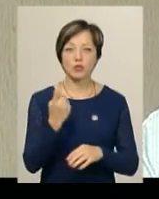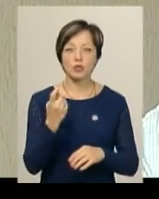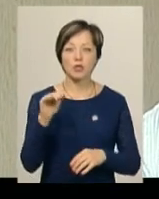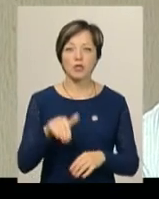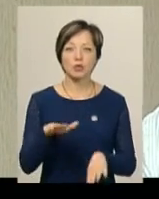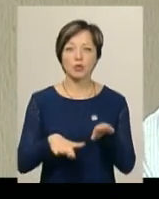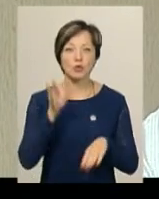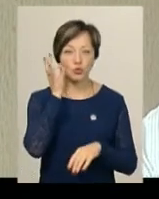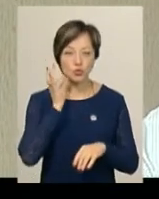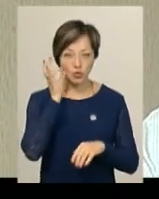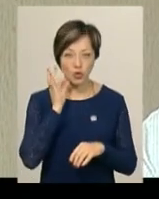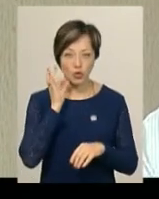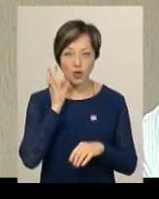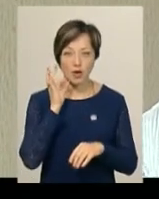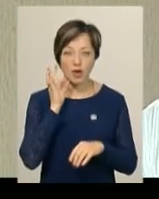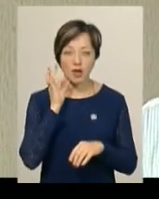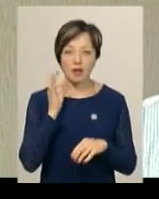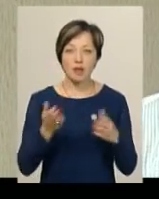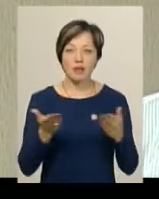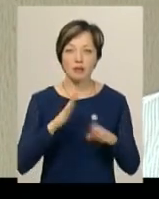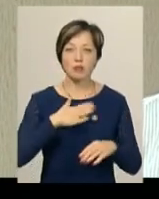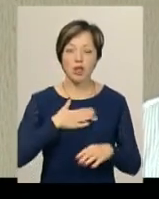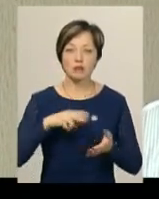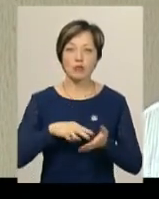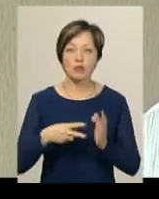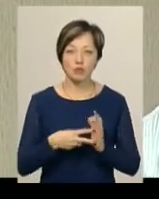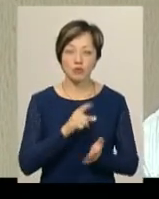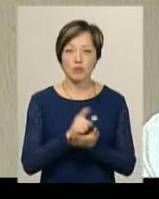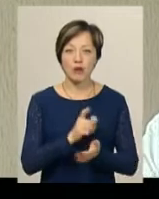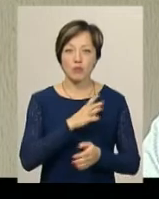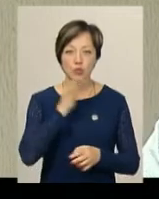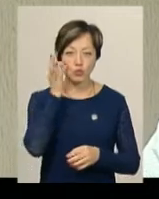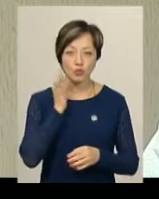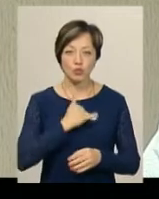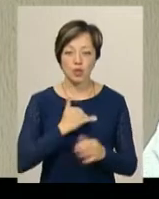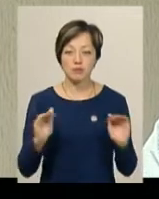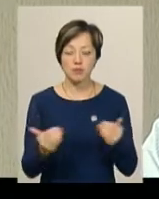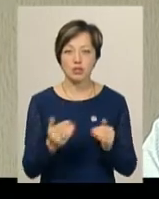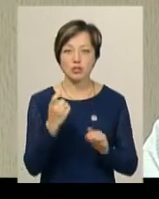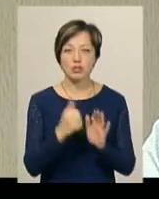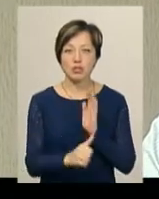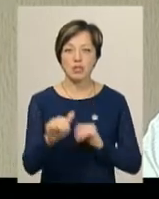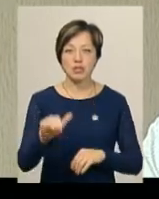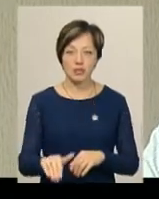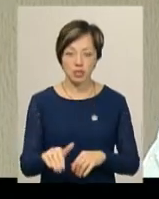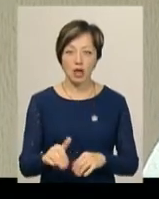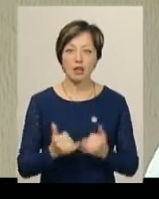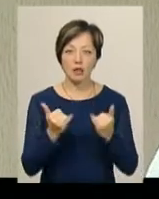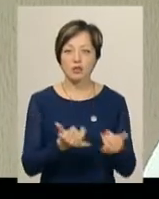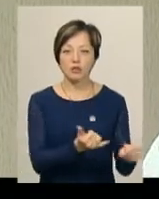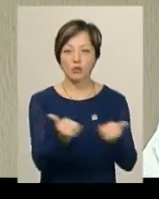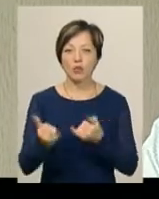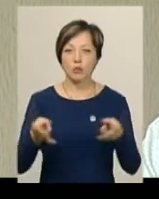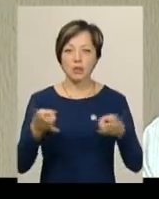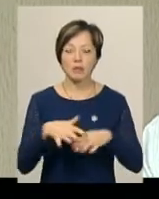тисяч тонн цукру. Десь по наших прогнозах має бути цукру в межах 160 тисяч, а для задоволення